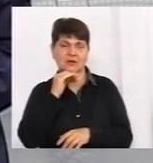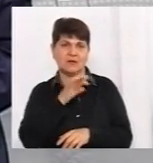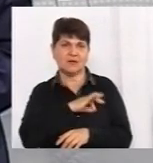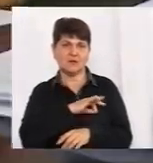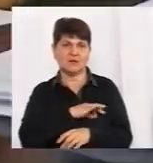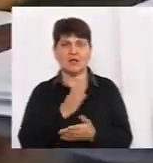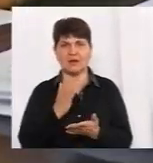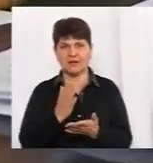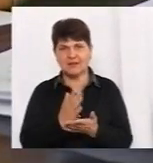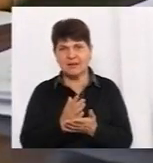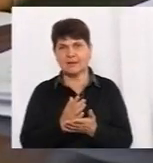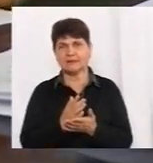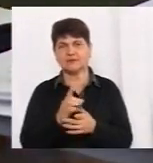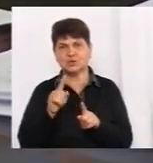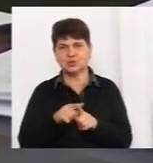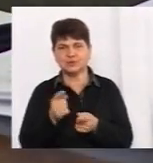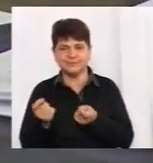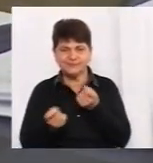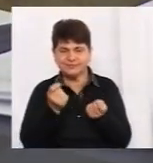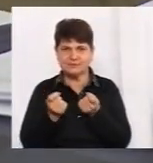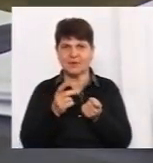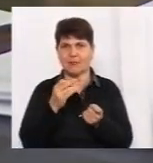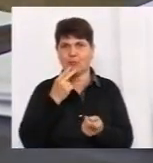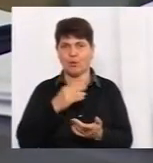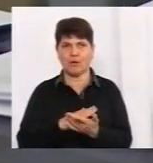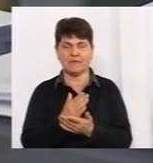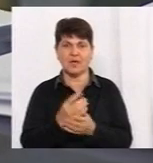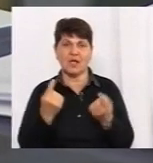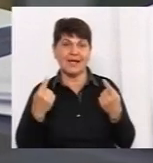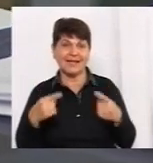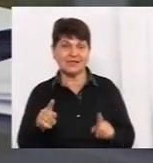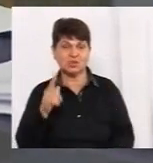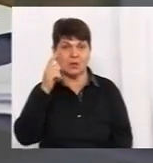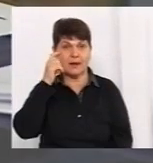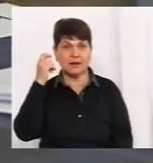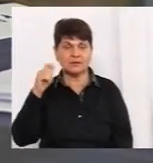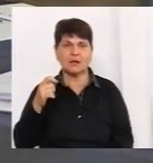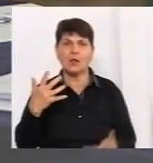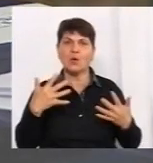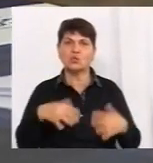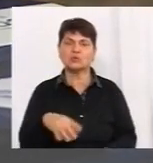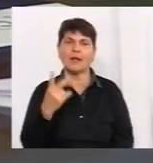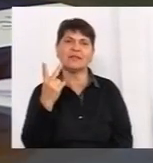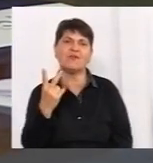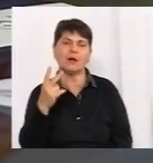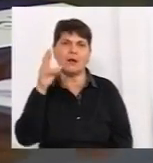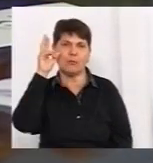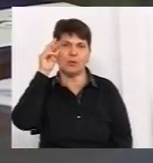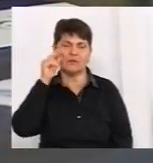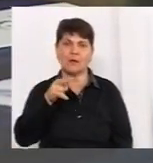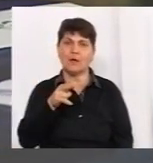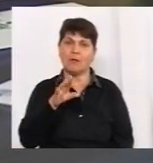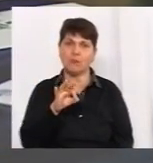хоча є нарікання і по якості, і по цьому. інший китайський, вже по двом показникам по